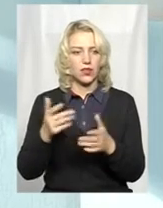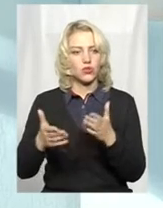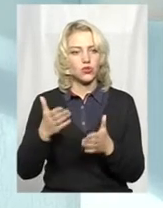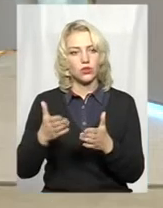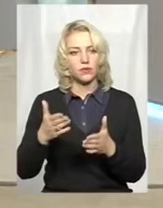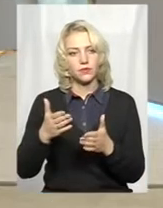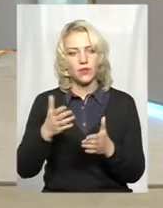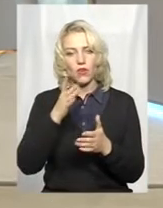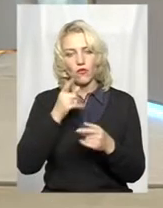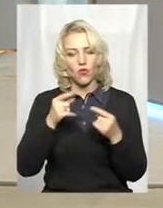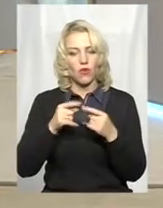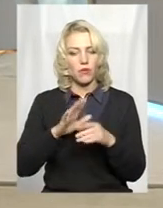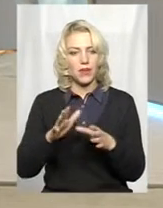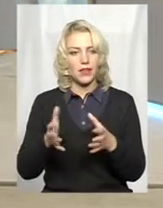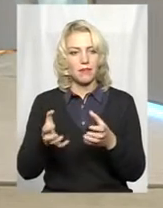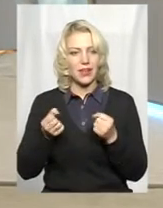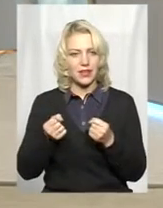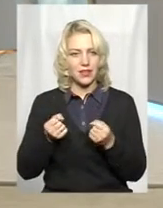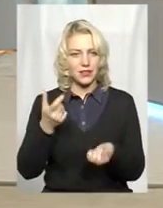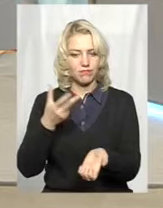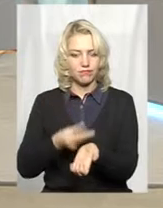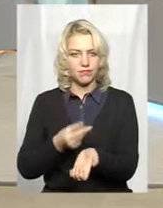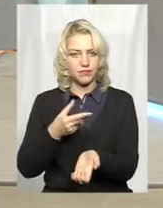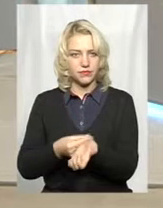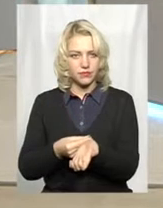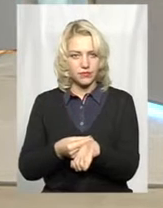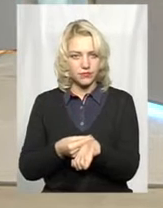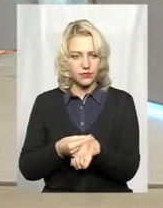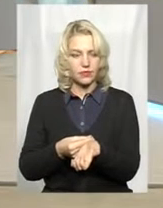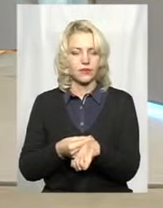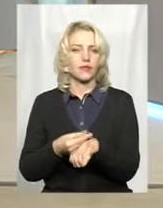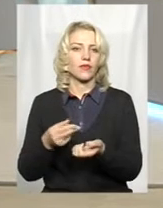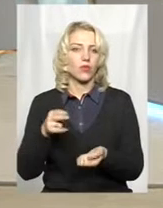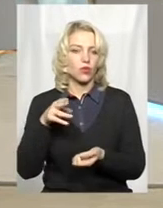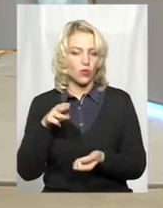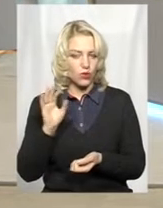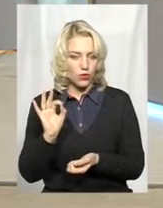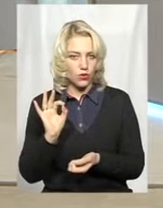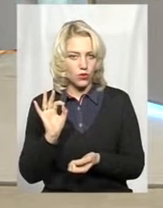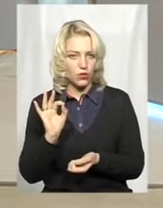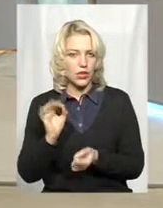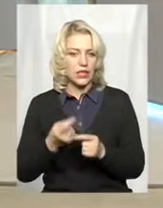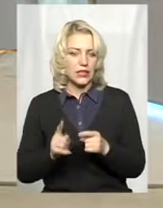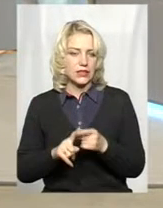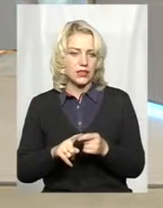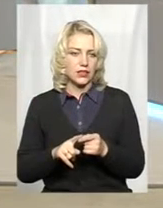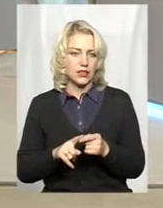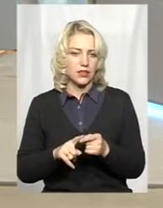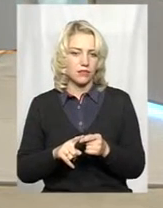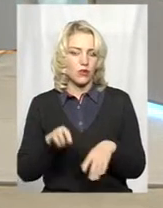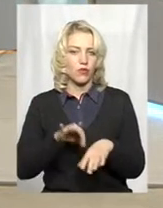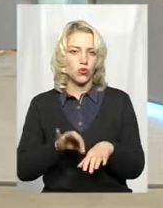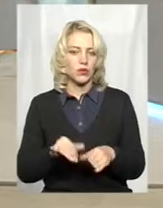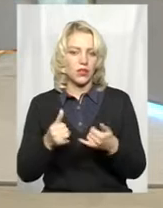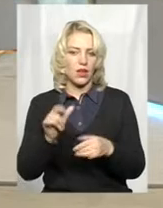вовремя не прийняти якісь медичні міри, якісь заходи, то це фактично хвороба